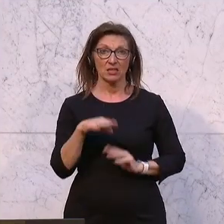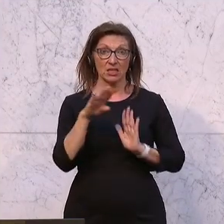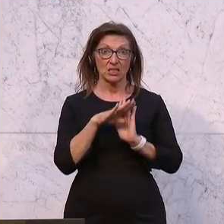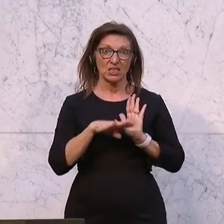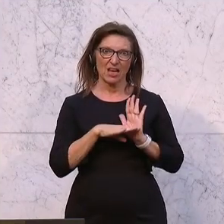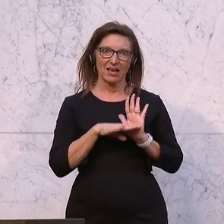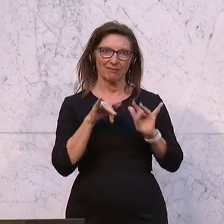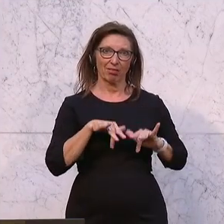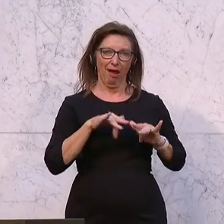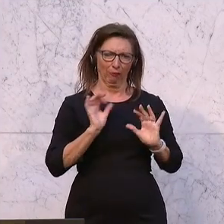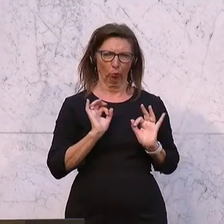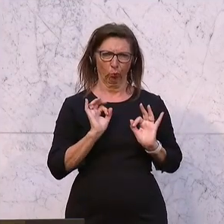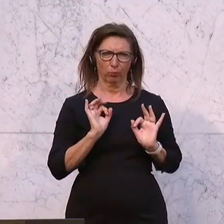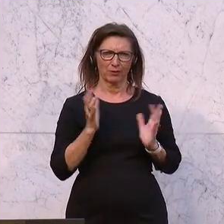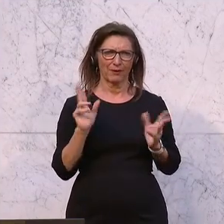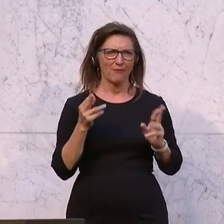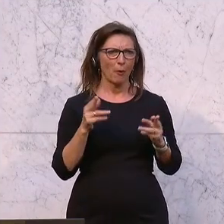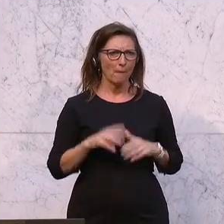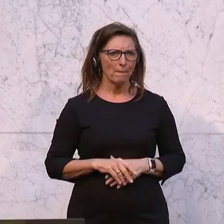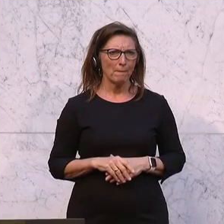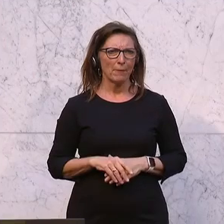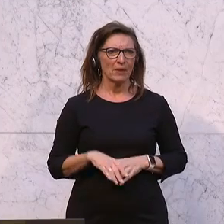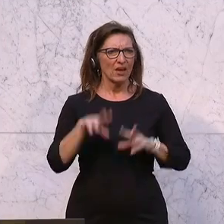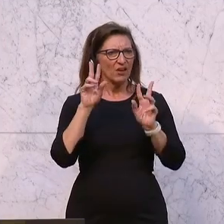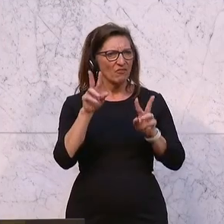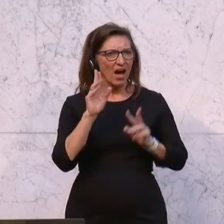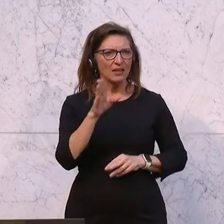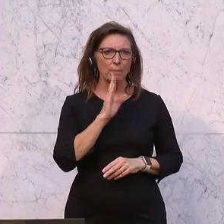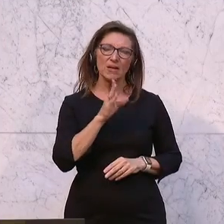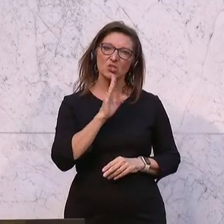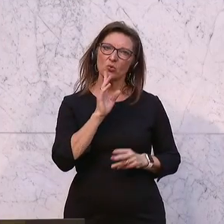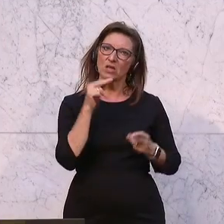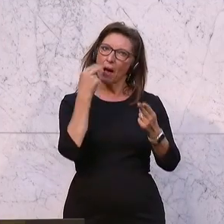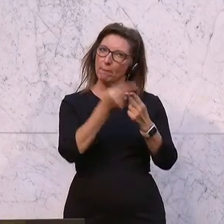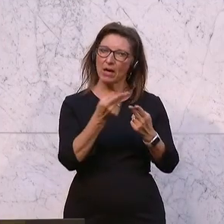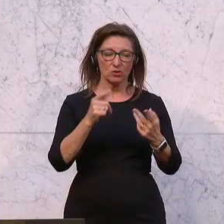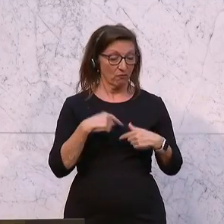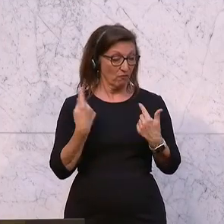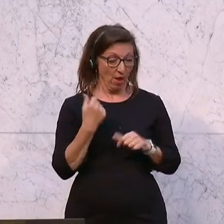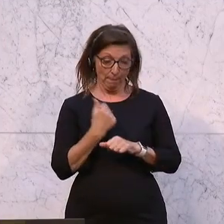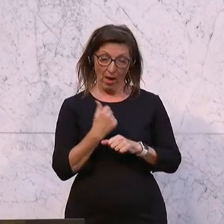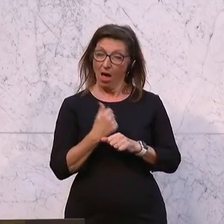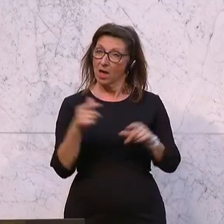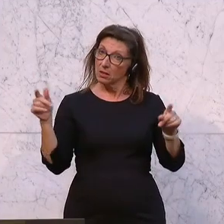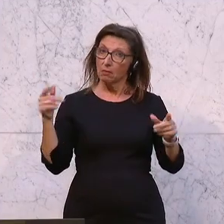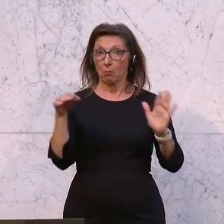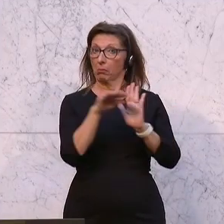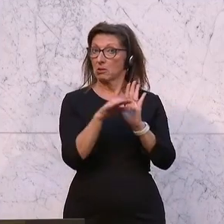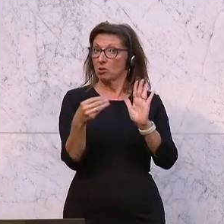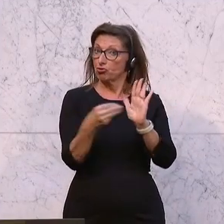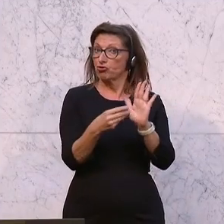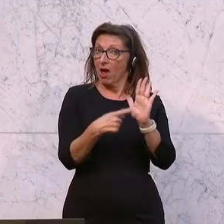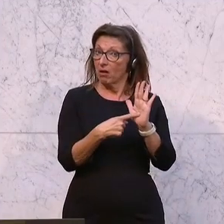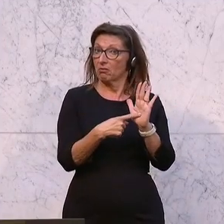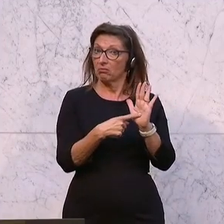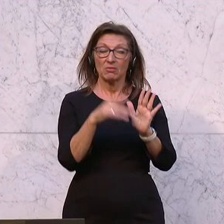vorliegt, ein gutes ist, weil wir eigentlich die Pensionsanpassung hier durchführen, so wie es das Gesetz auch vorsieht. Die rollierende